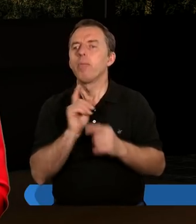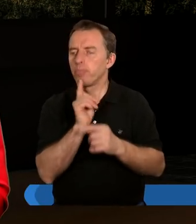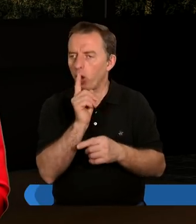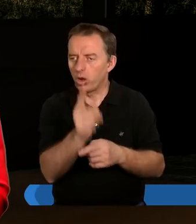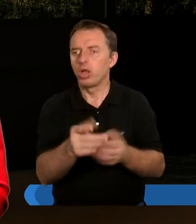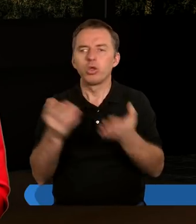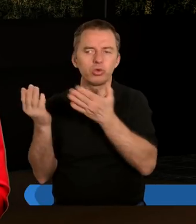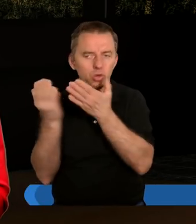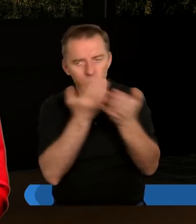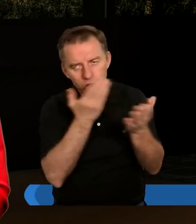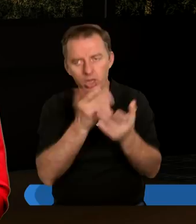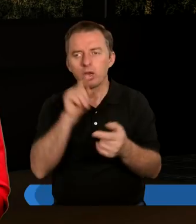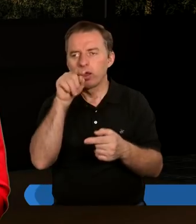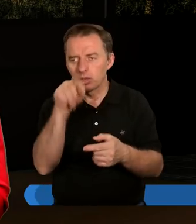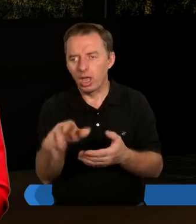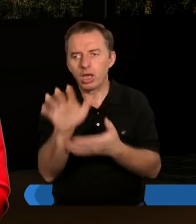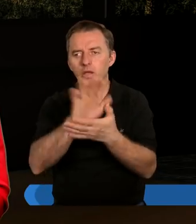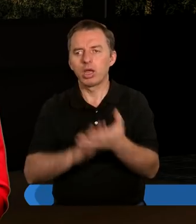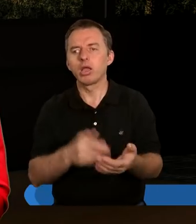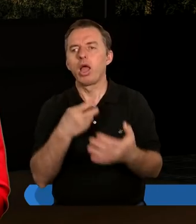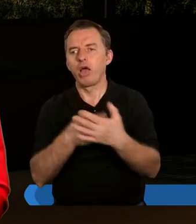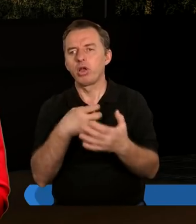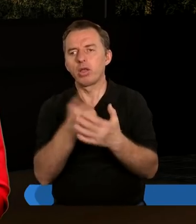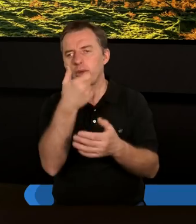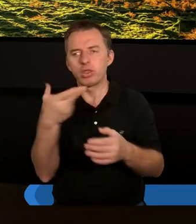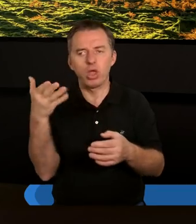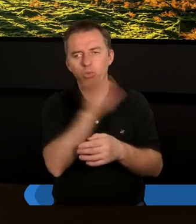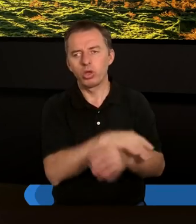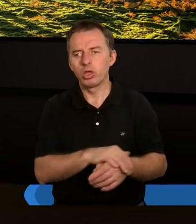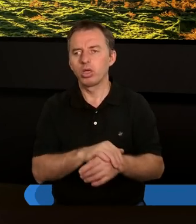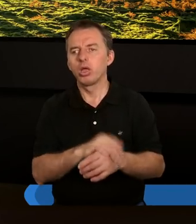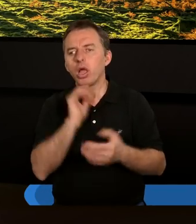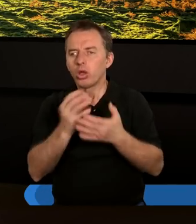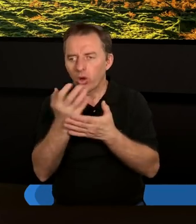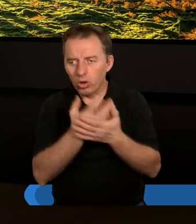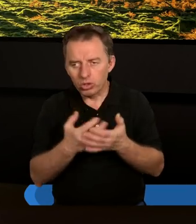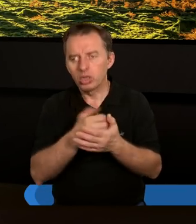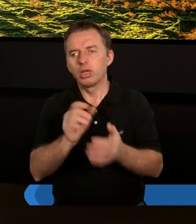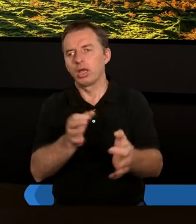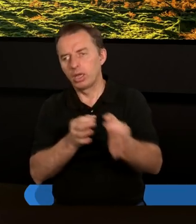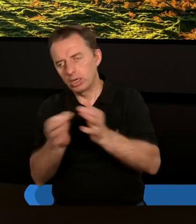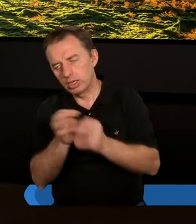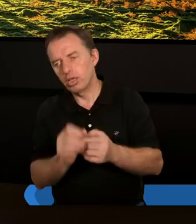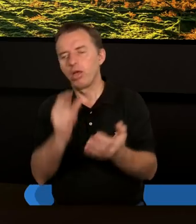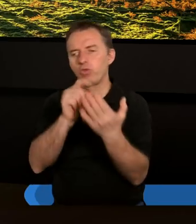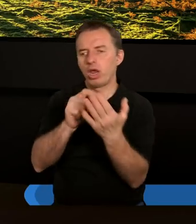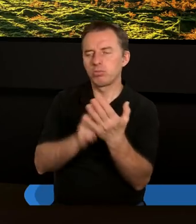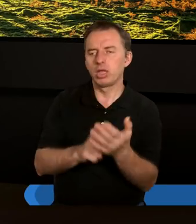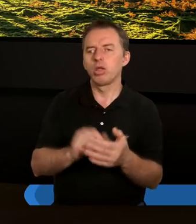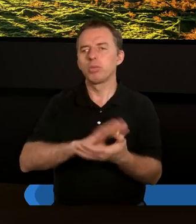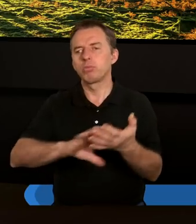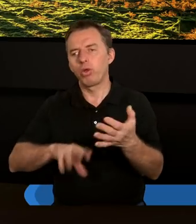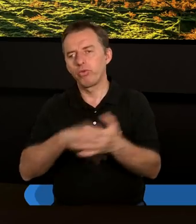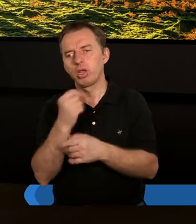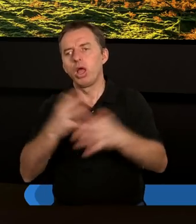polecam czytanie tego tekstu z Ewangelii Mateusza. Staraliśmy się korzystając z tych kilku historii, kilku fragmentów Pisma